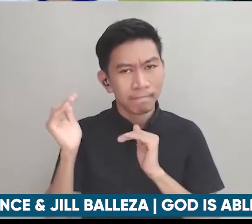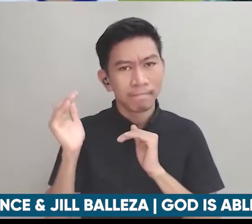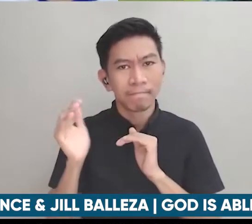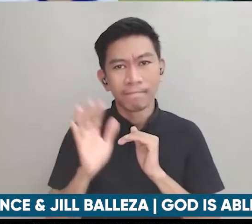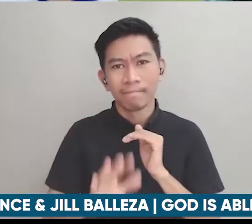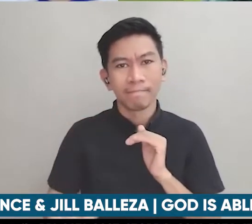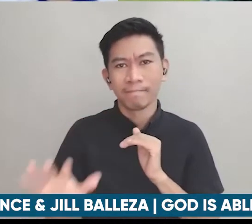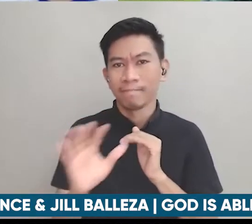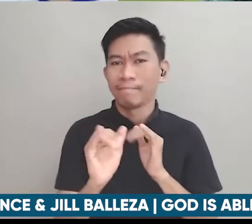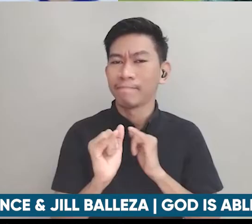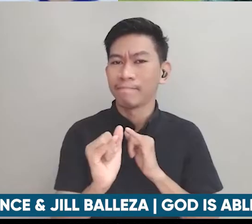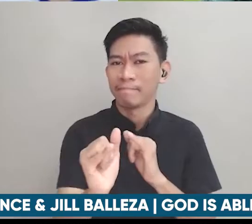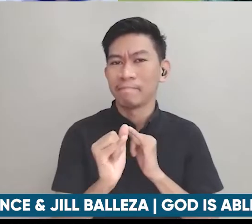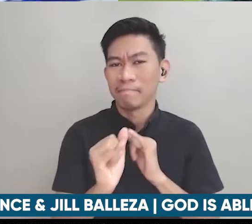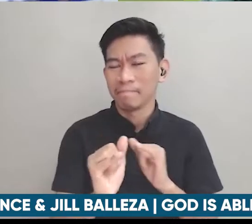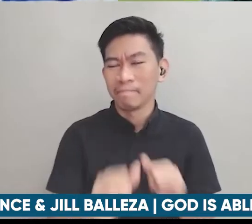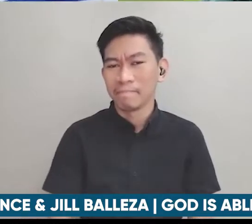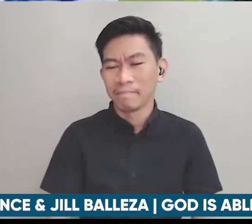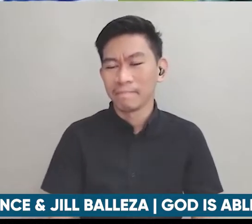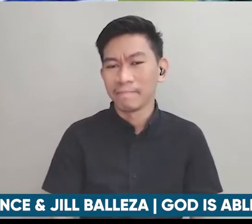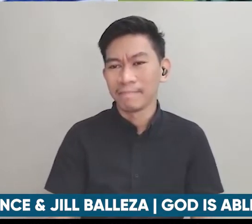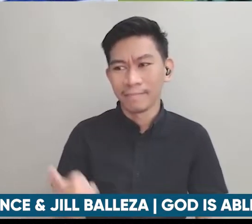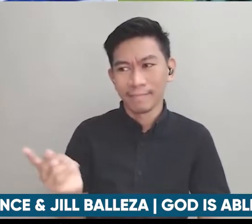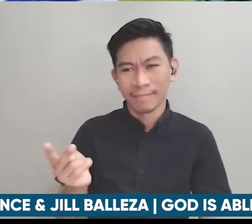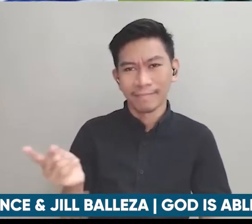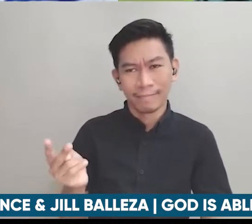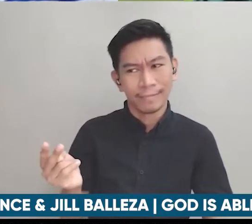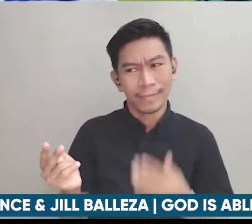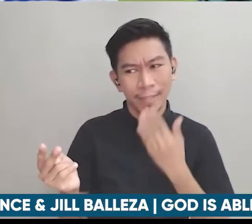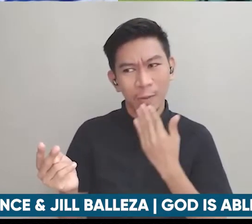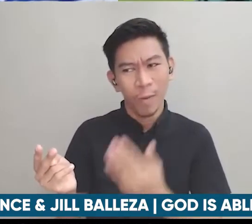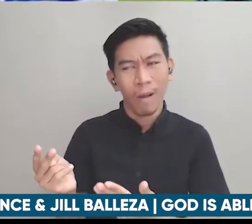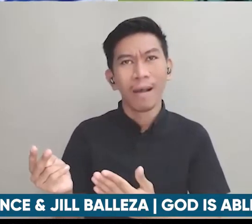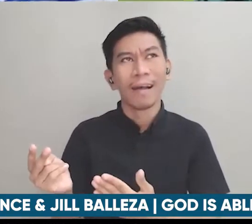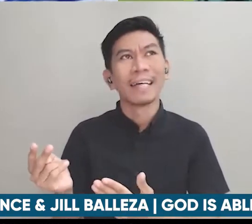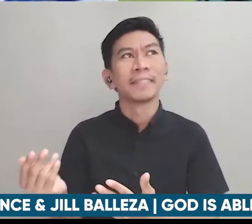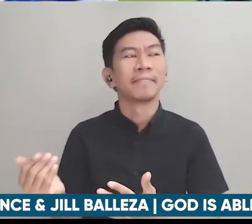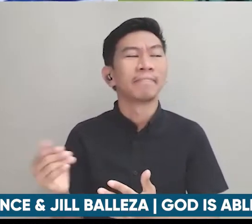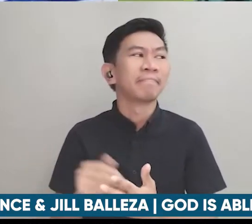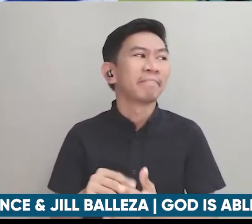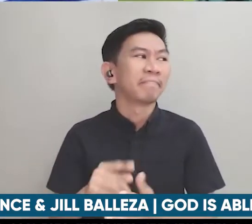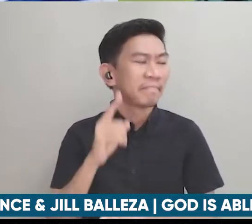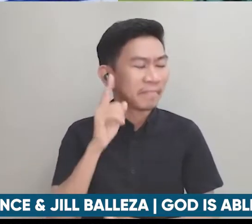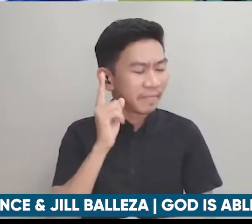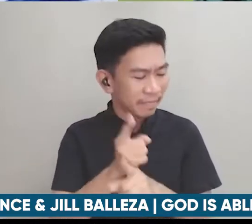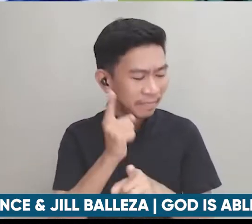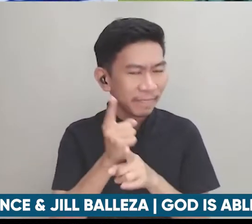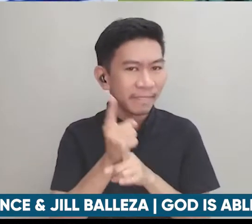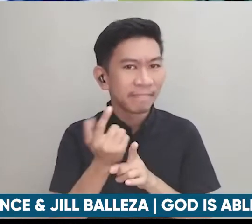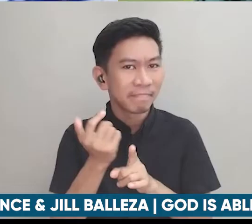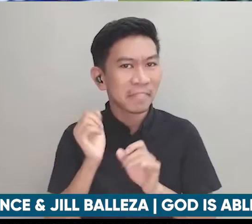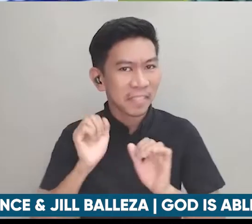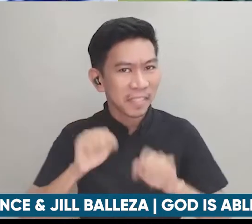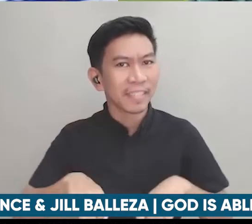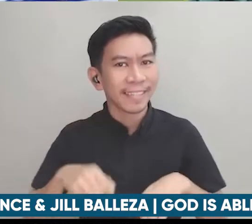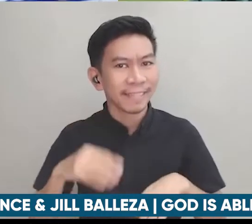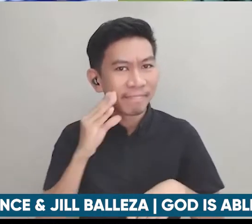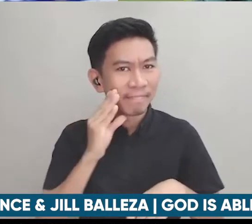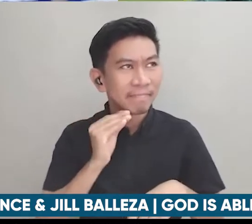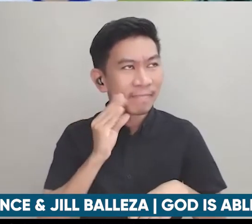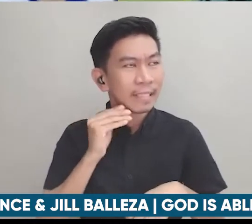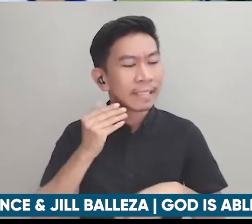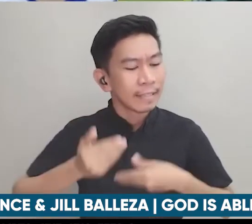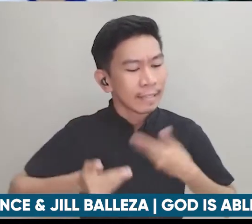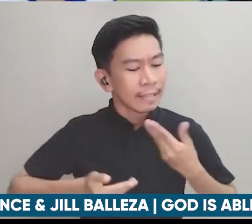salamat Lance and Jill for reminding us na posible pala na ma-enjoy ang journey na ito kahit na mahirap mabigat